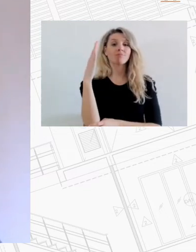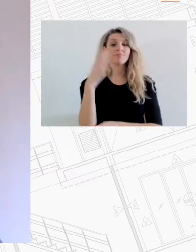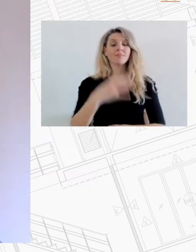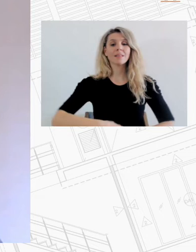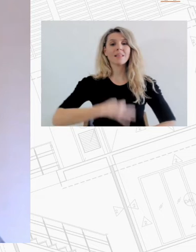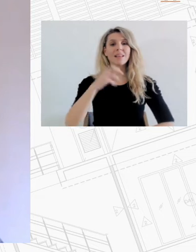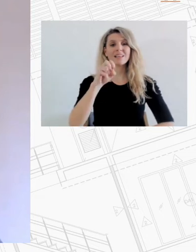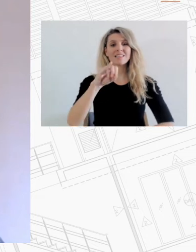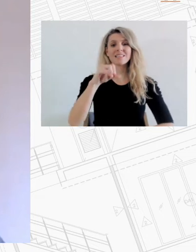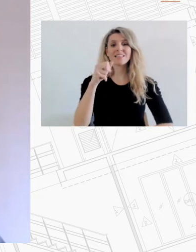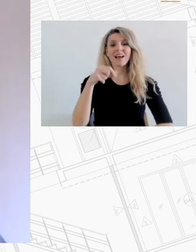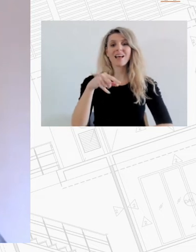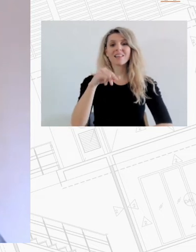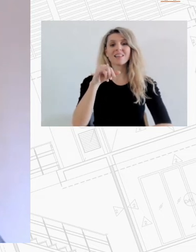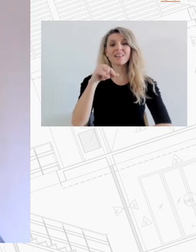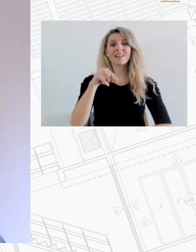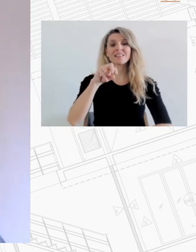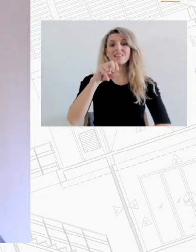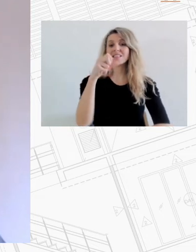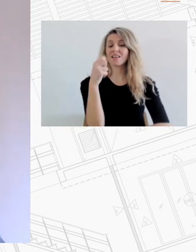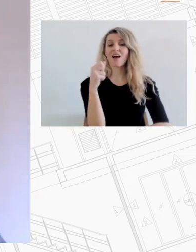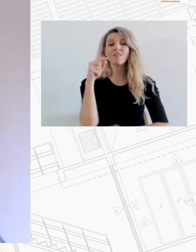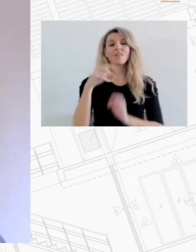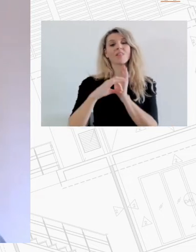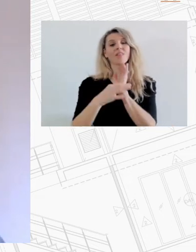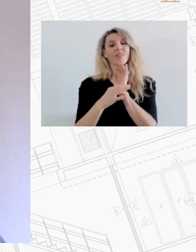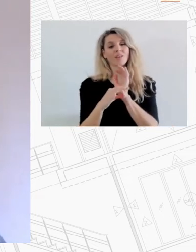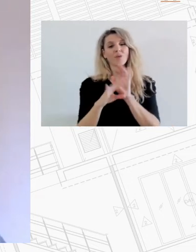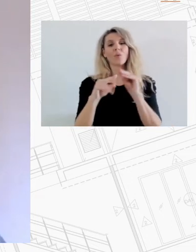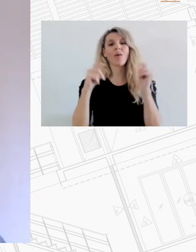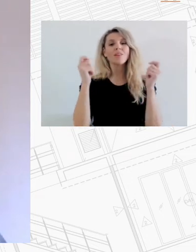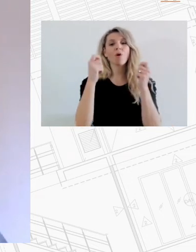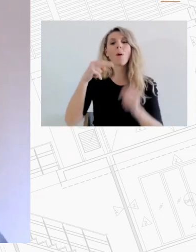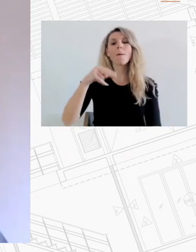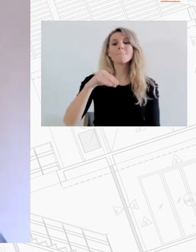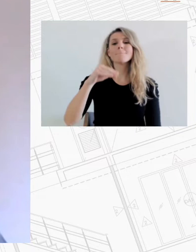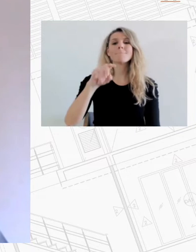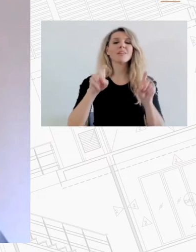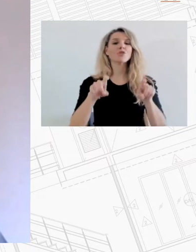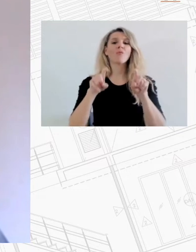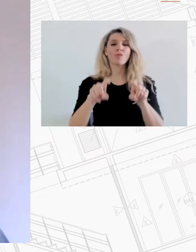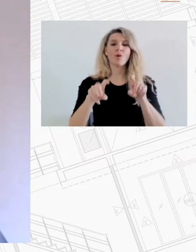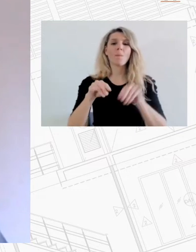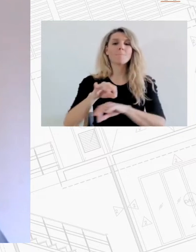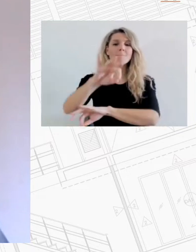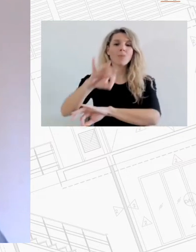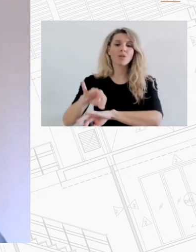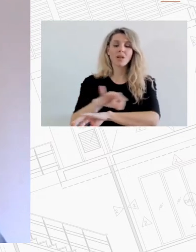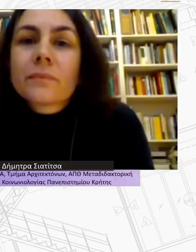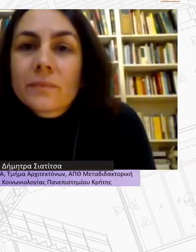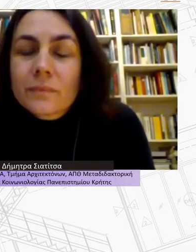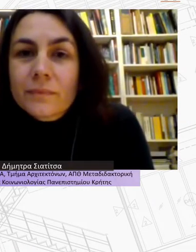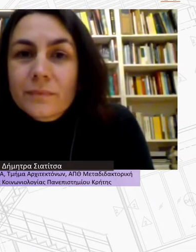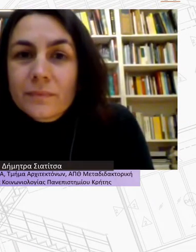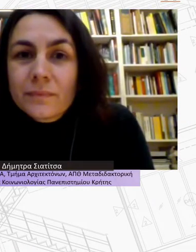Δήμητρα Σιατίτσα διδάκτορου του Εθνικού Μετσόβιου Πολυτεχνείου διδάσκουσα ΕΣΠΑ στο Τήμα Αρχιτεκτονικής του Αριστοτελείου Πανεπιστημού Θεσσαλονίκης